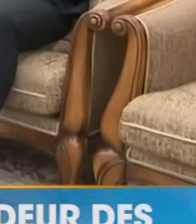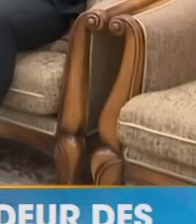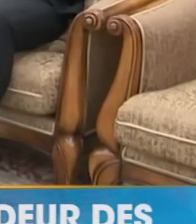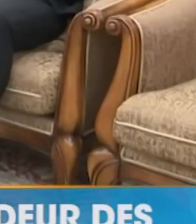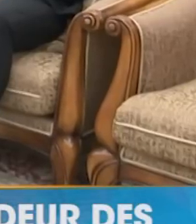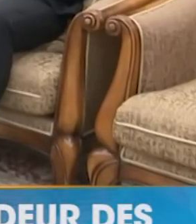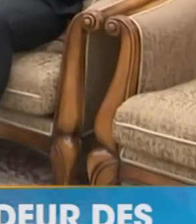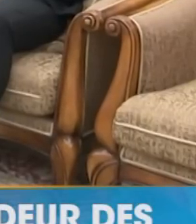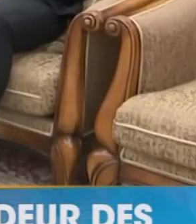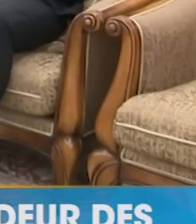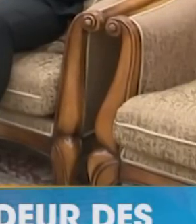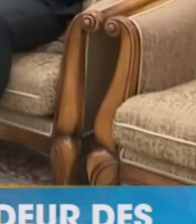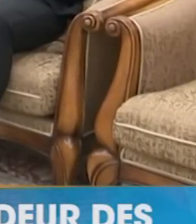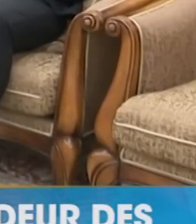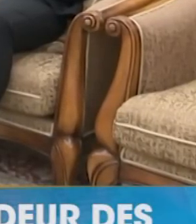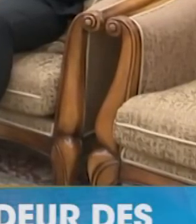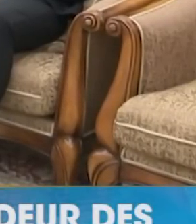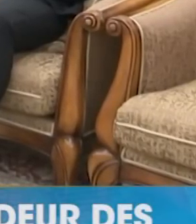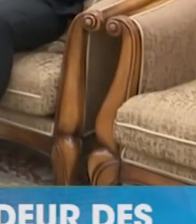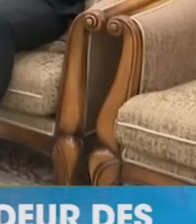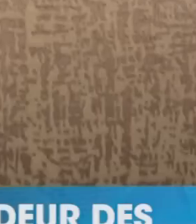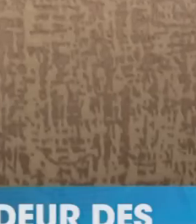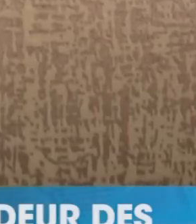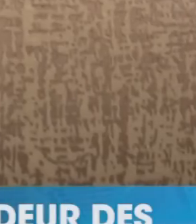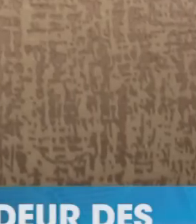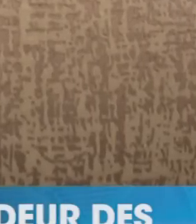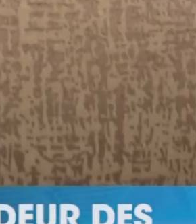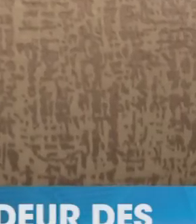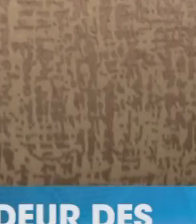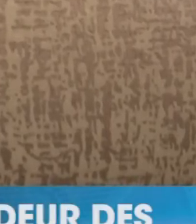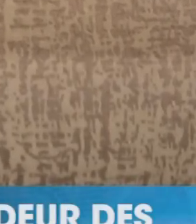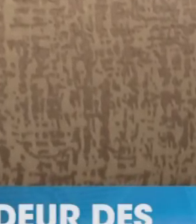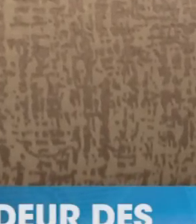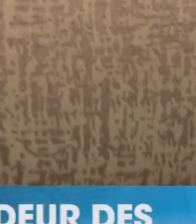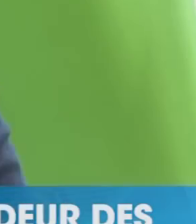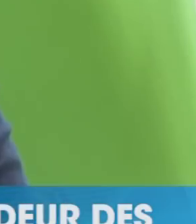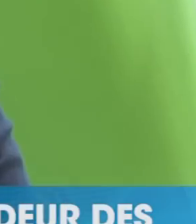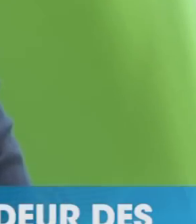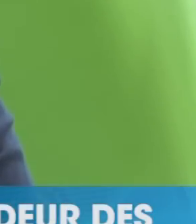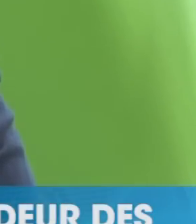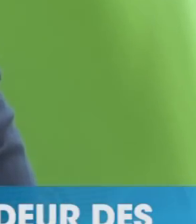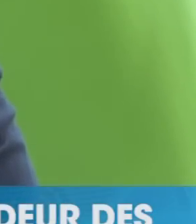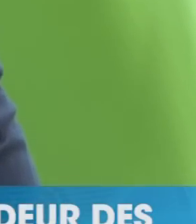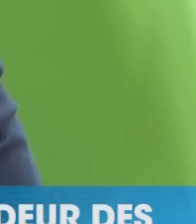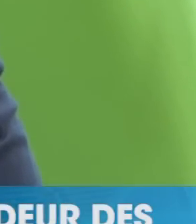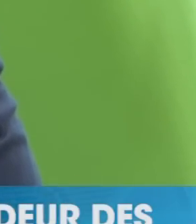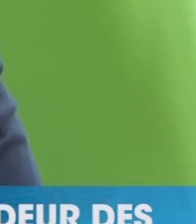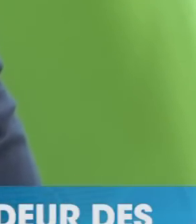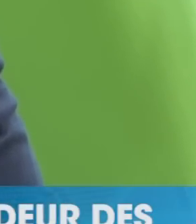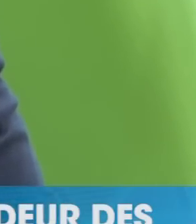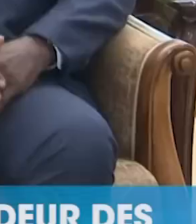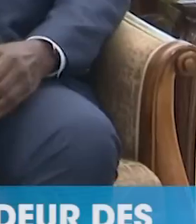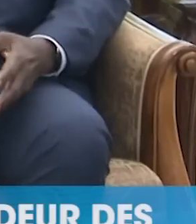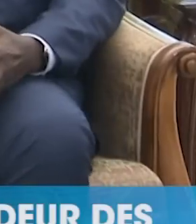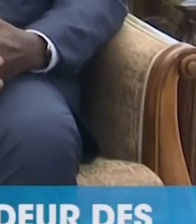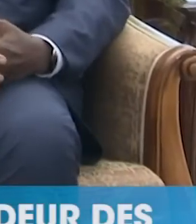Côte d'Ivoire, Richard Bell, satisfait et confiant de l'évolution de la Côte d'Ivoire, dont sa marche vers le développement, en fin de mission dans notre pays. Il est allé